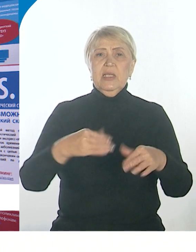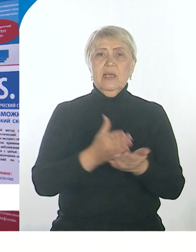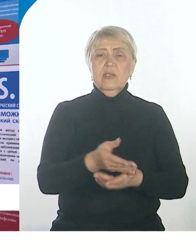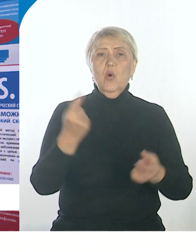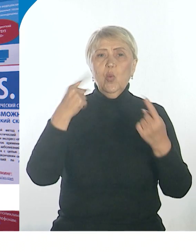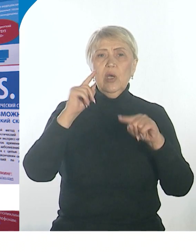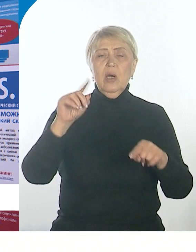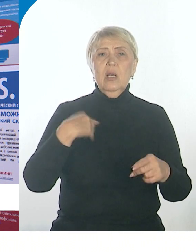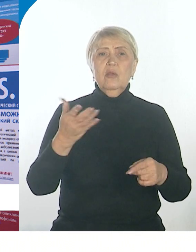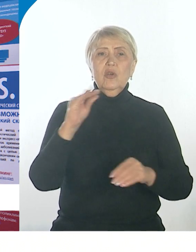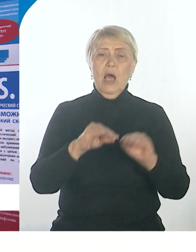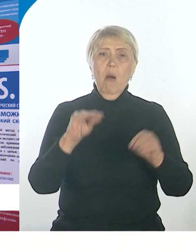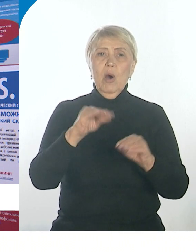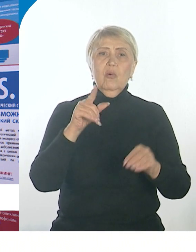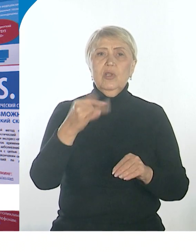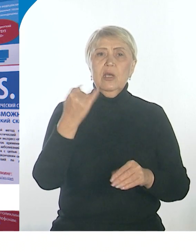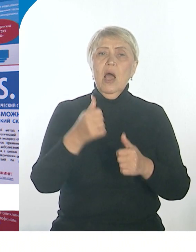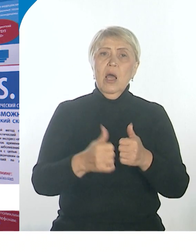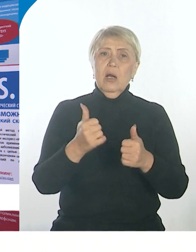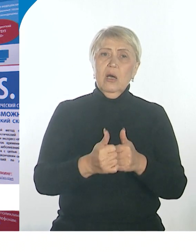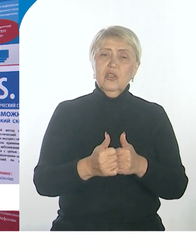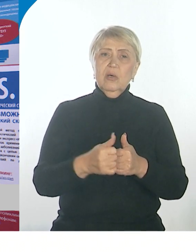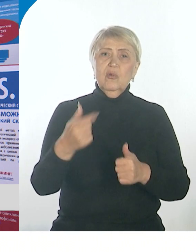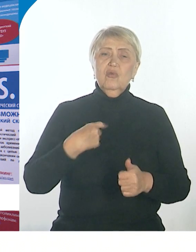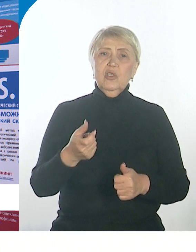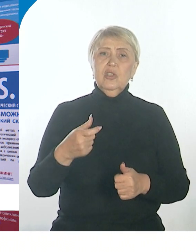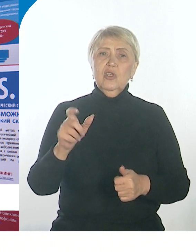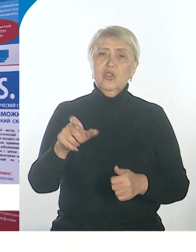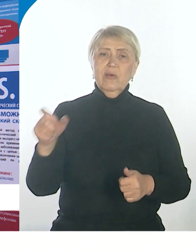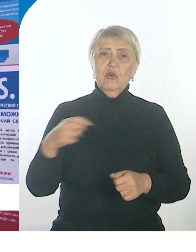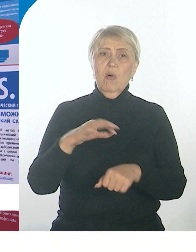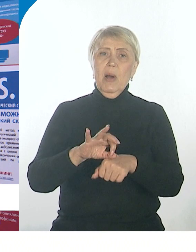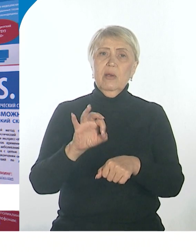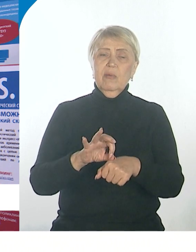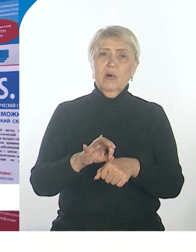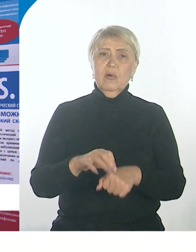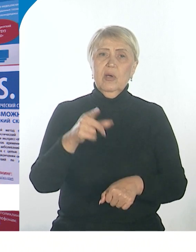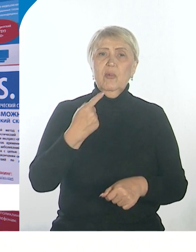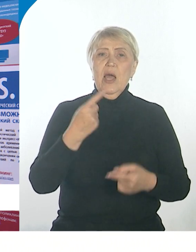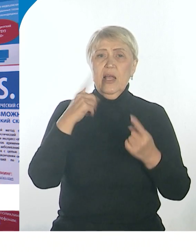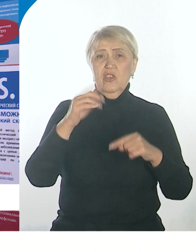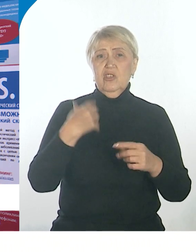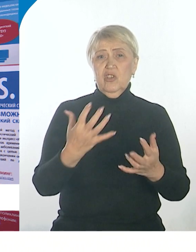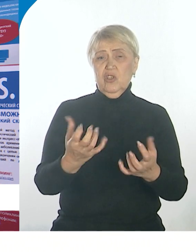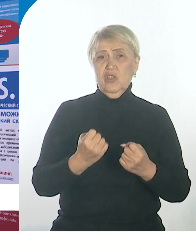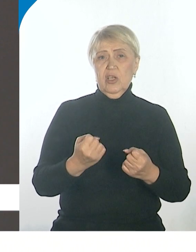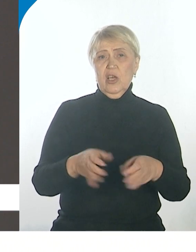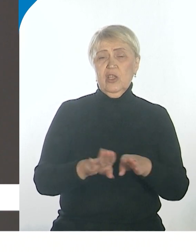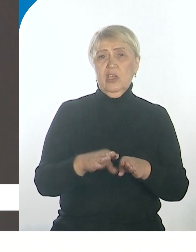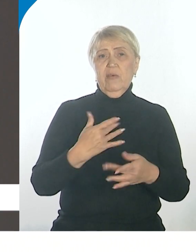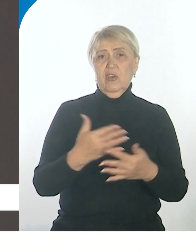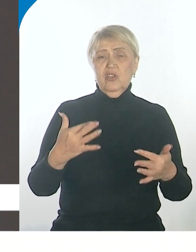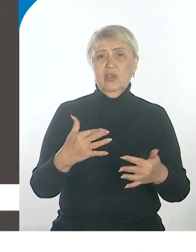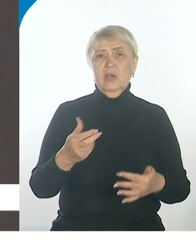оборудование. И просто каждому диспансеру, во-первых, и не под силу, и незачем держать такие эксклюзивные вещи.